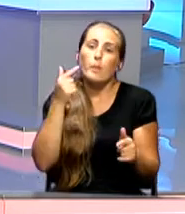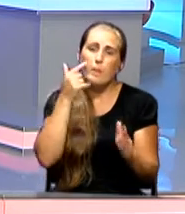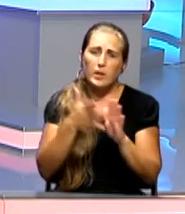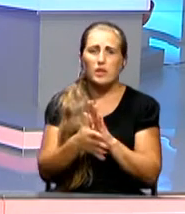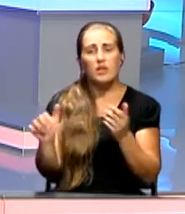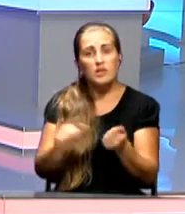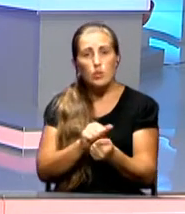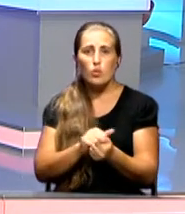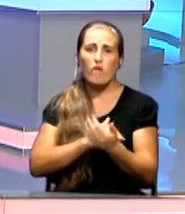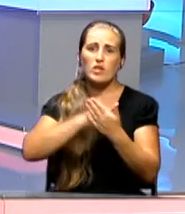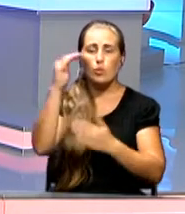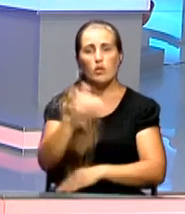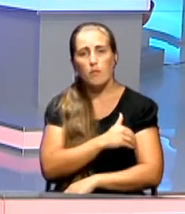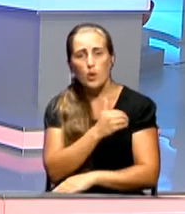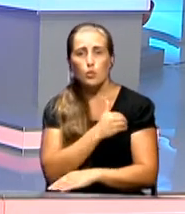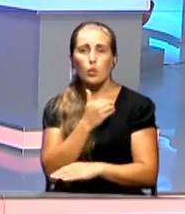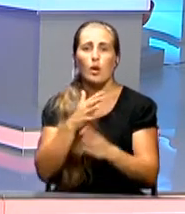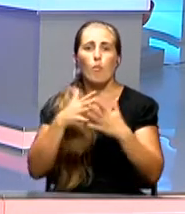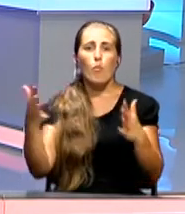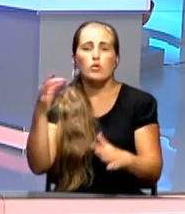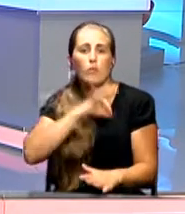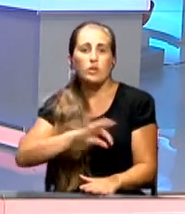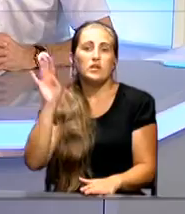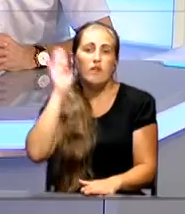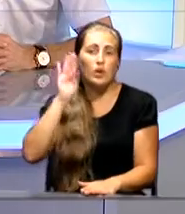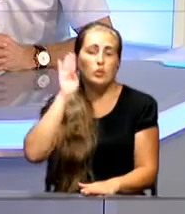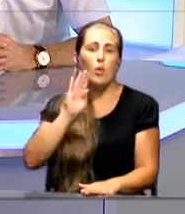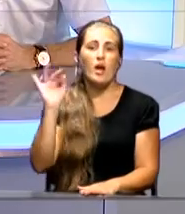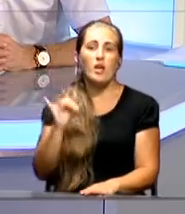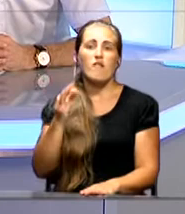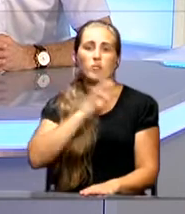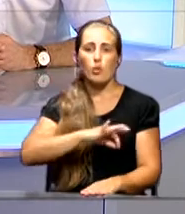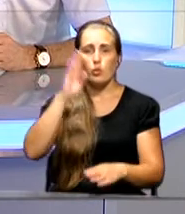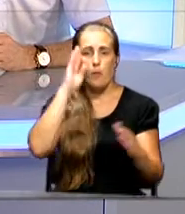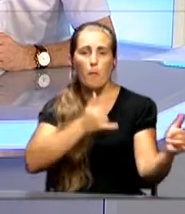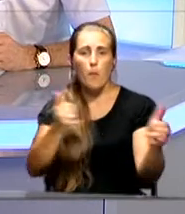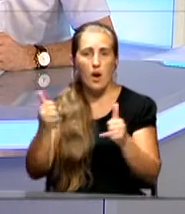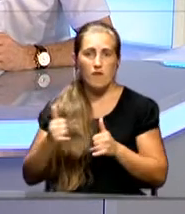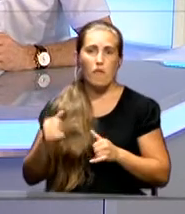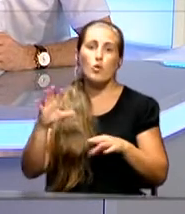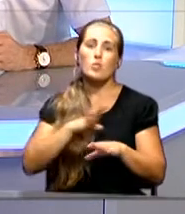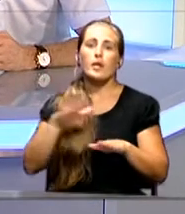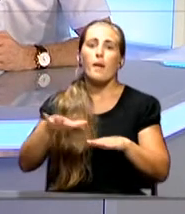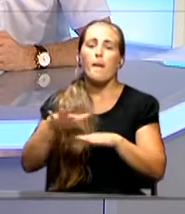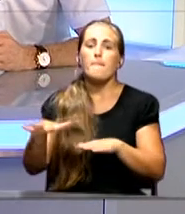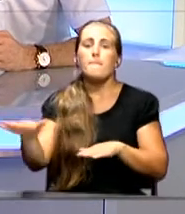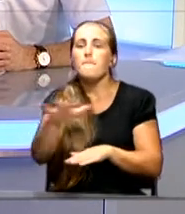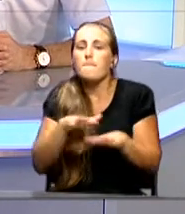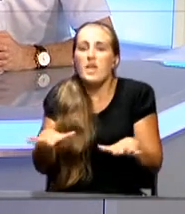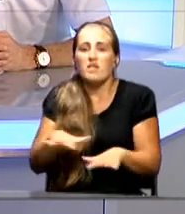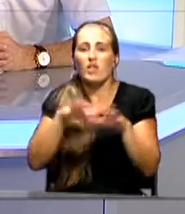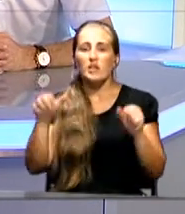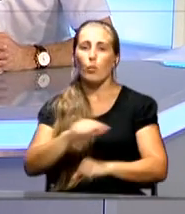засуха, высокие температуры больше пользуются водой, в том числе и используют на полив. Может, надо просто местным властям усилить контроль за